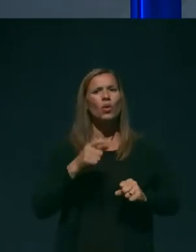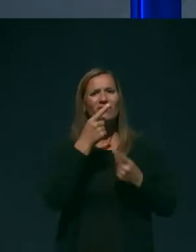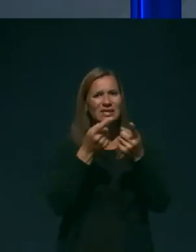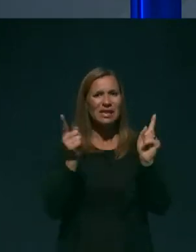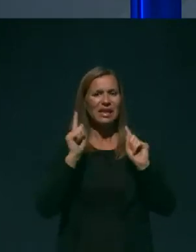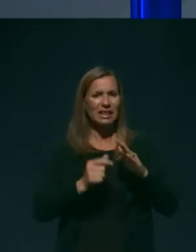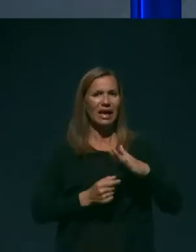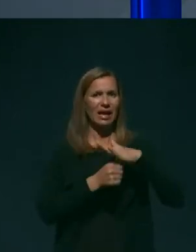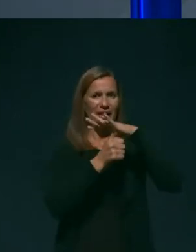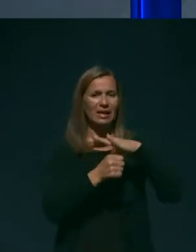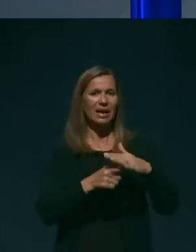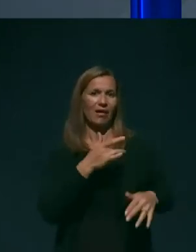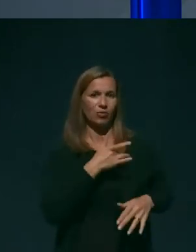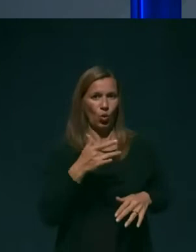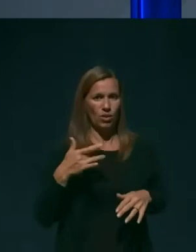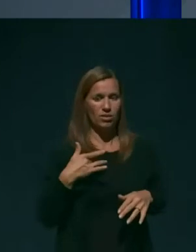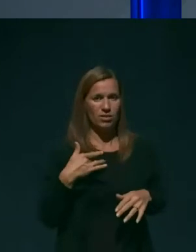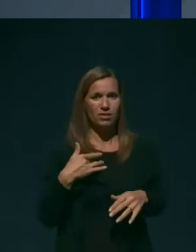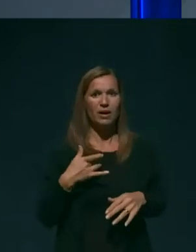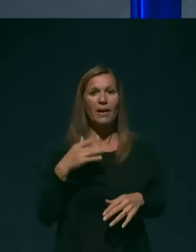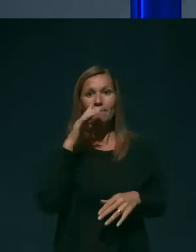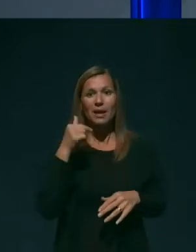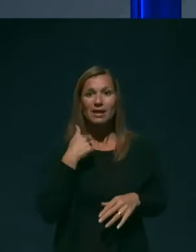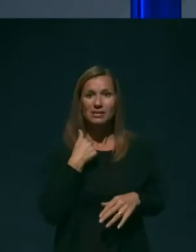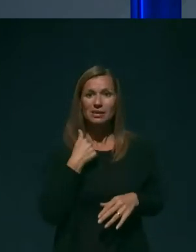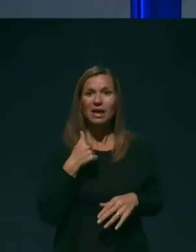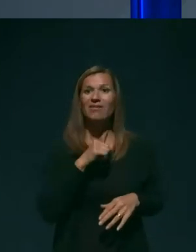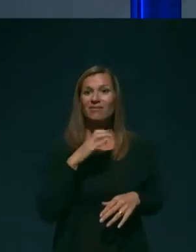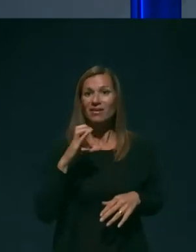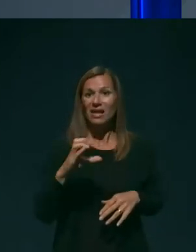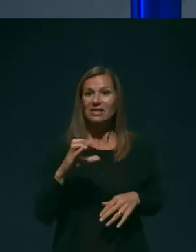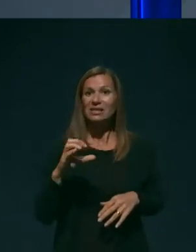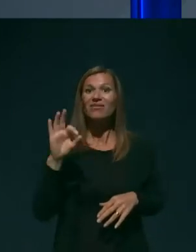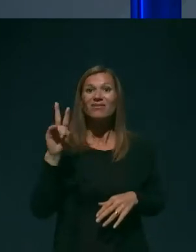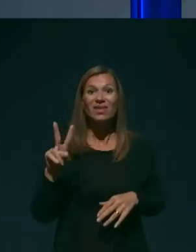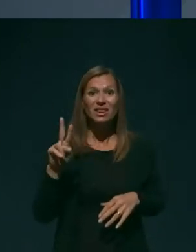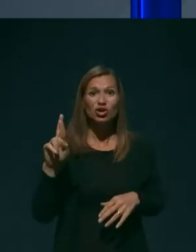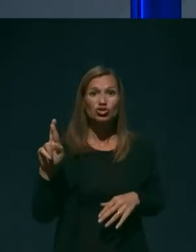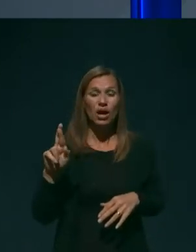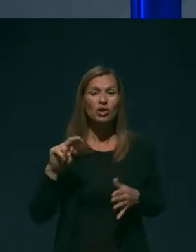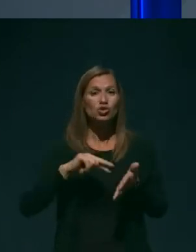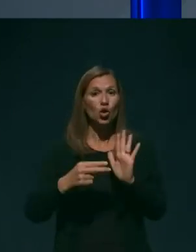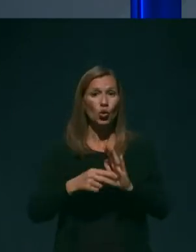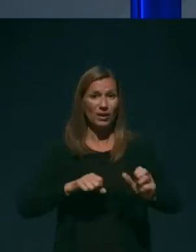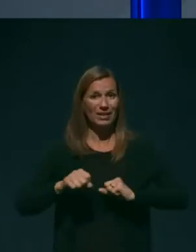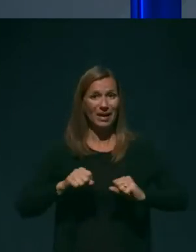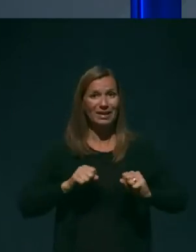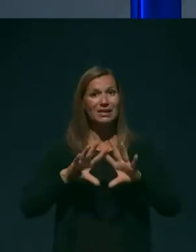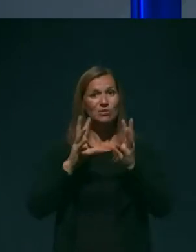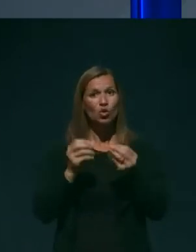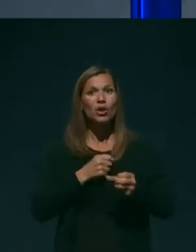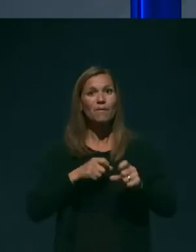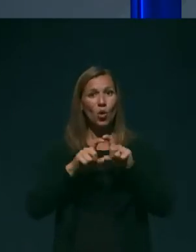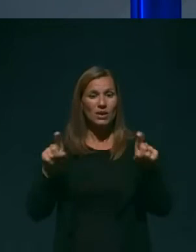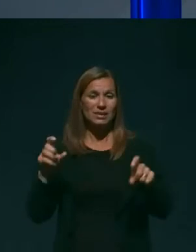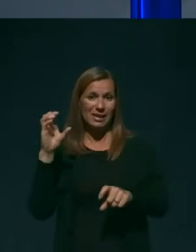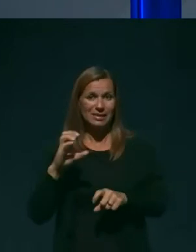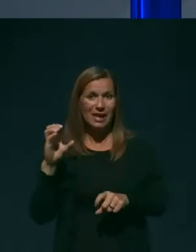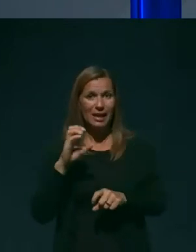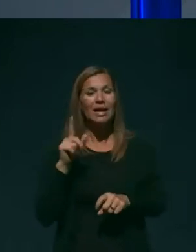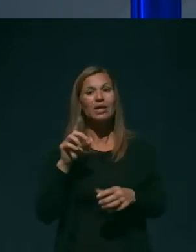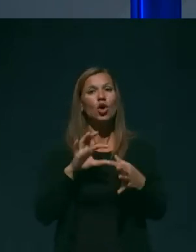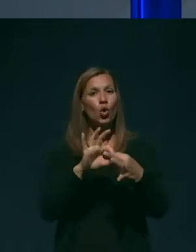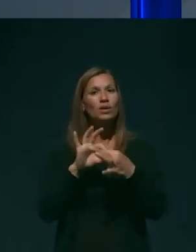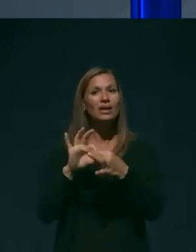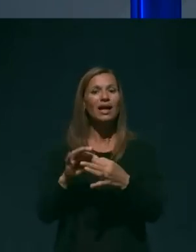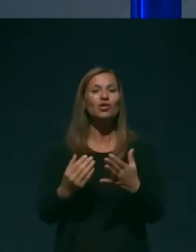in alergije v golnik, magister Franc Vindišar, strokovni direktor splošne bolnice celje in koordinator za